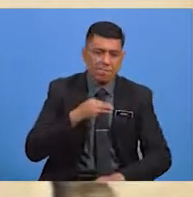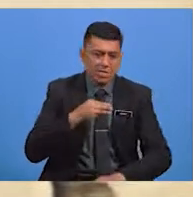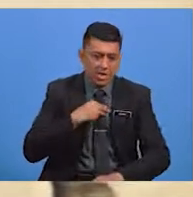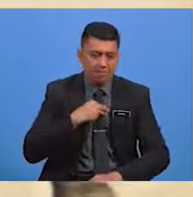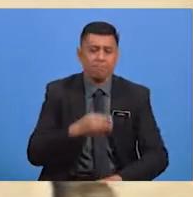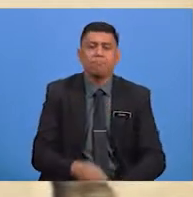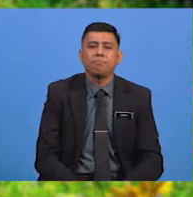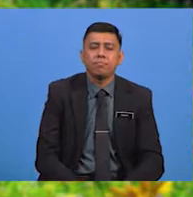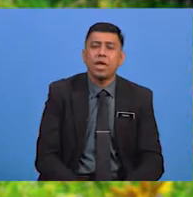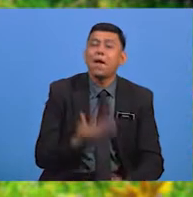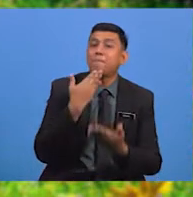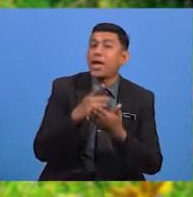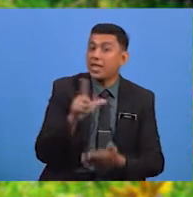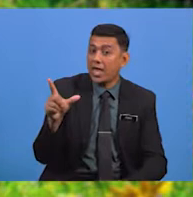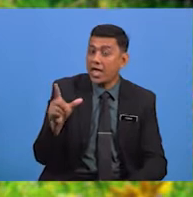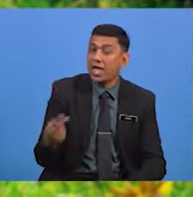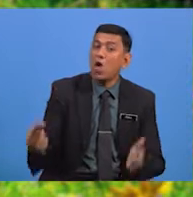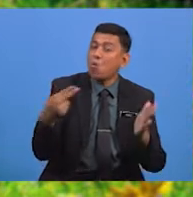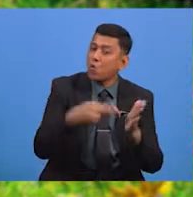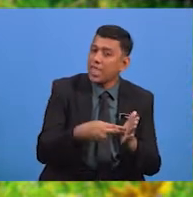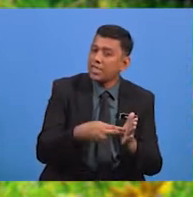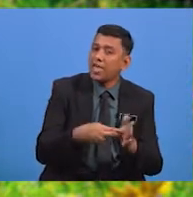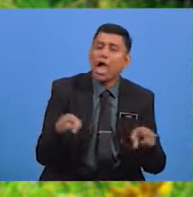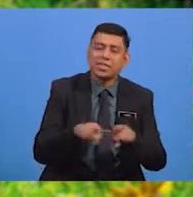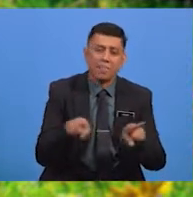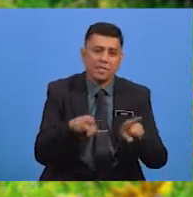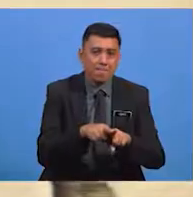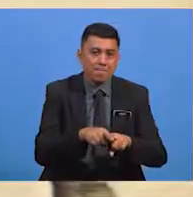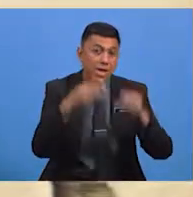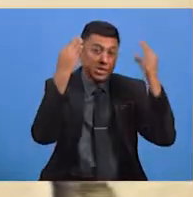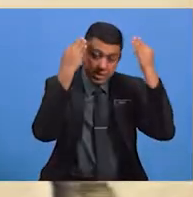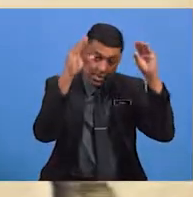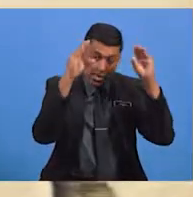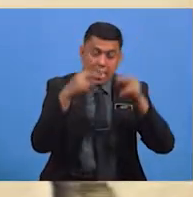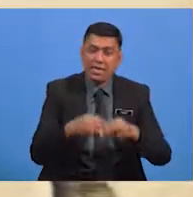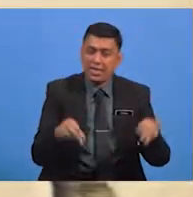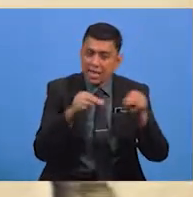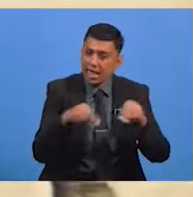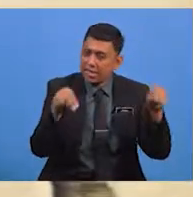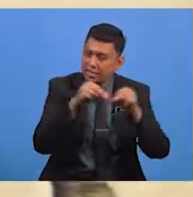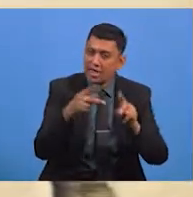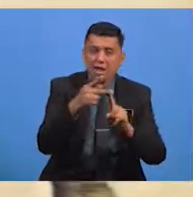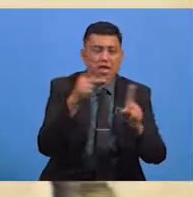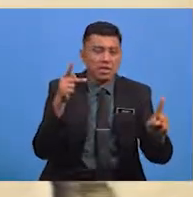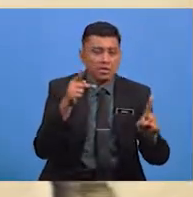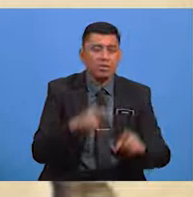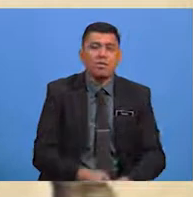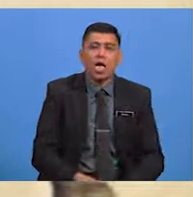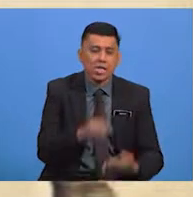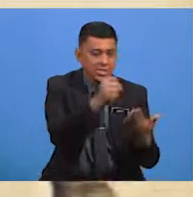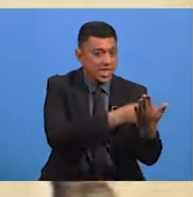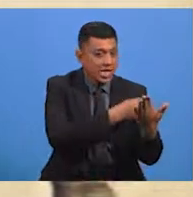Baiklah Mari Ulangi Bersama Cikgu Nilai-nilai Daripada